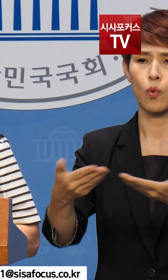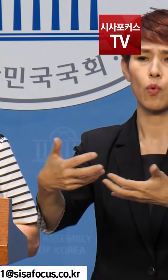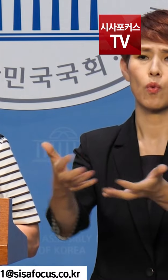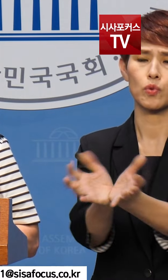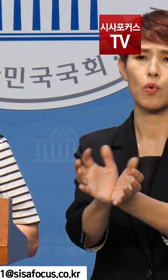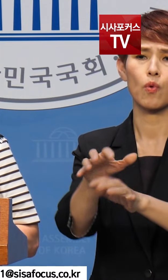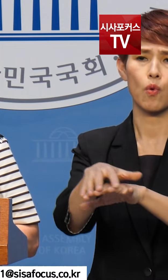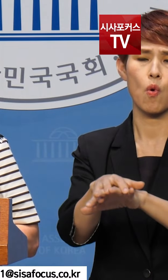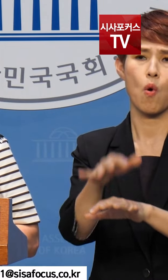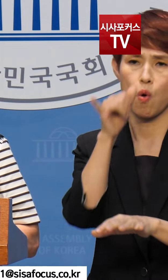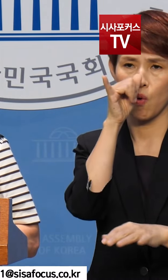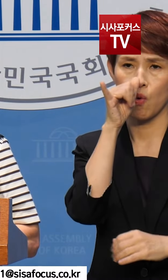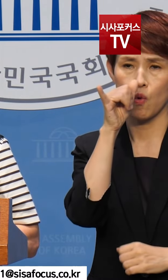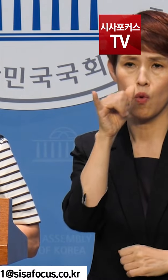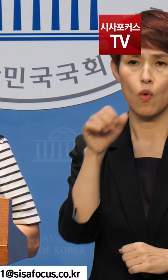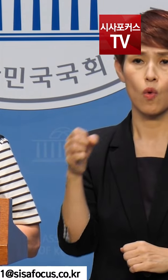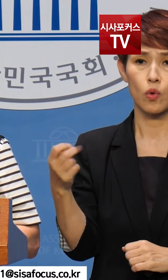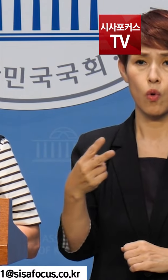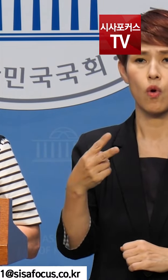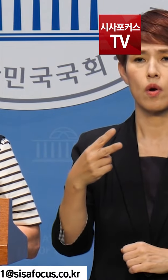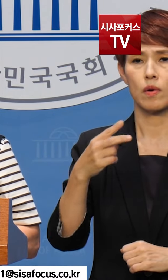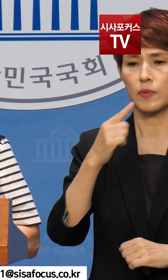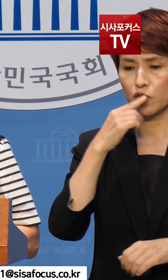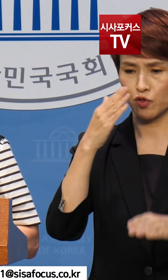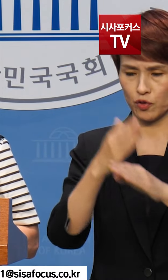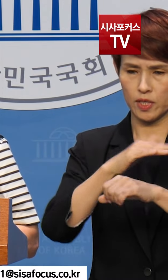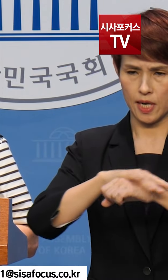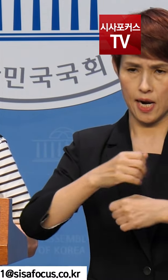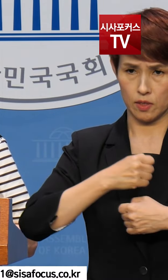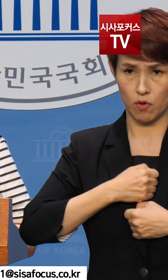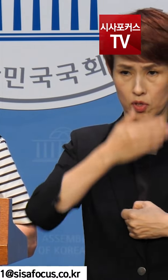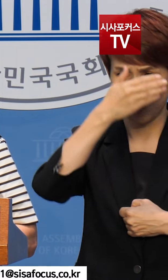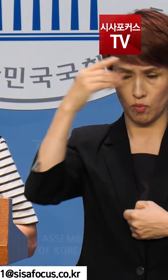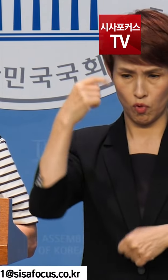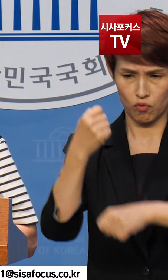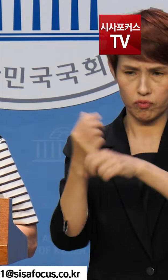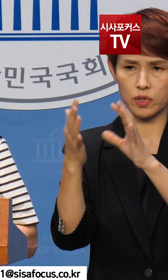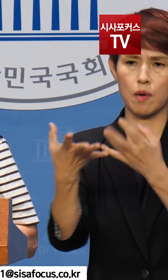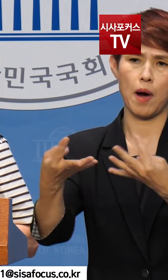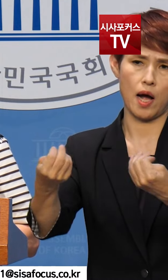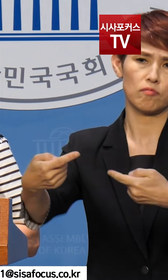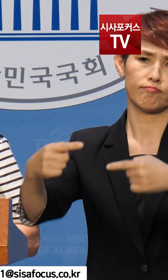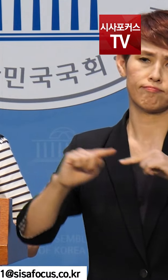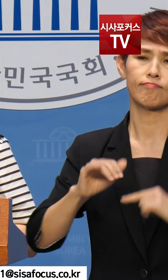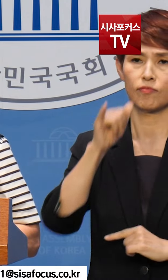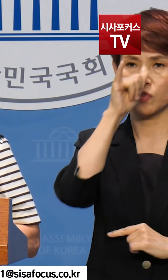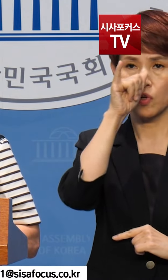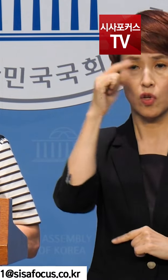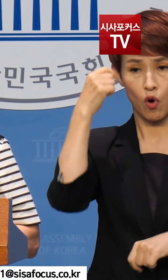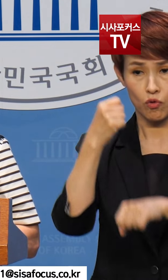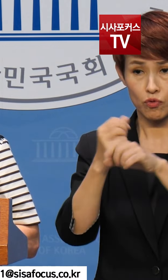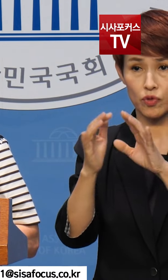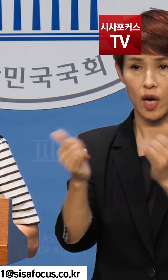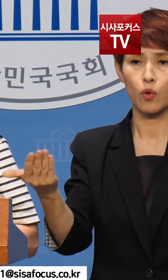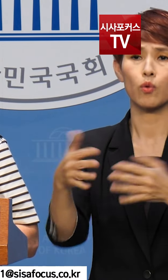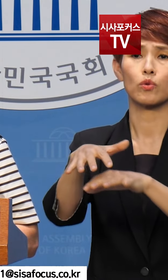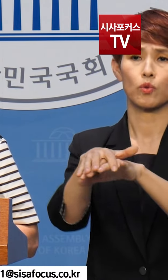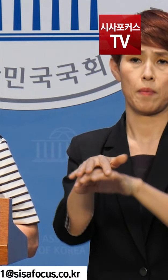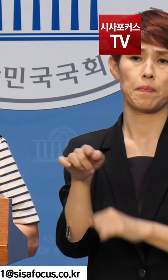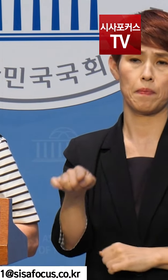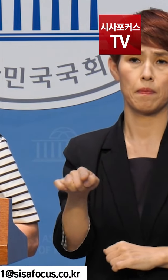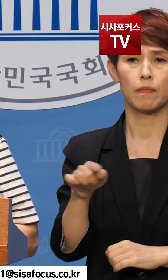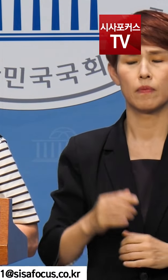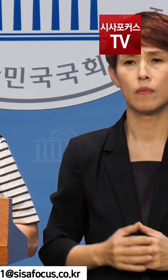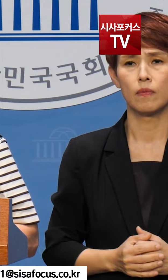조합 내 민주주의를 잘 지키며 젊은 연구자들이 많이 가입되어 있는 연구자들의 노동조합입니다.